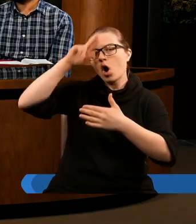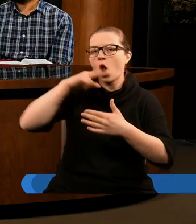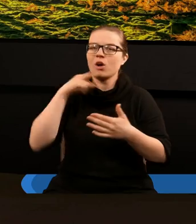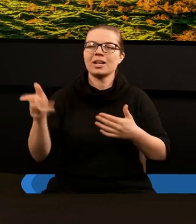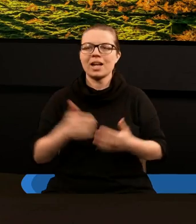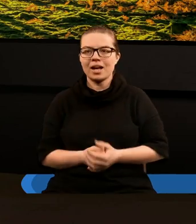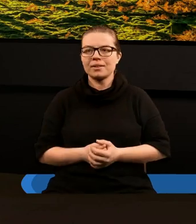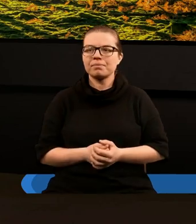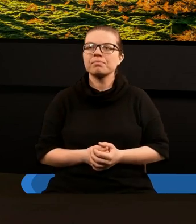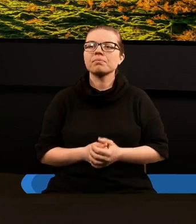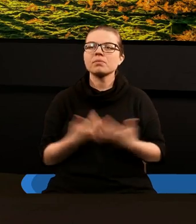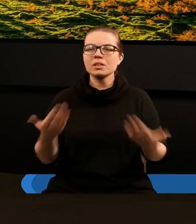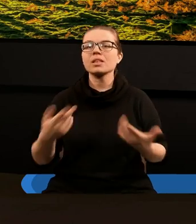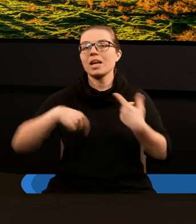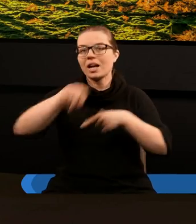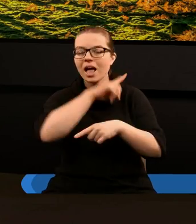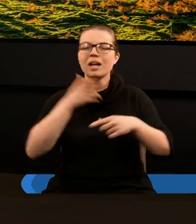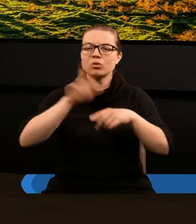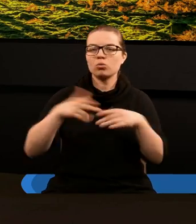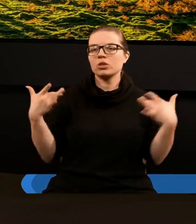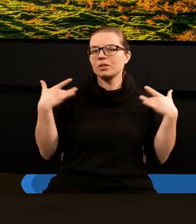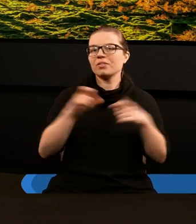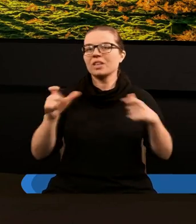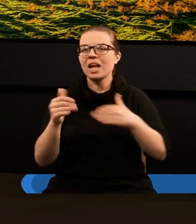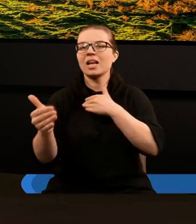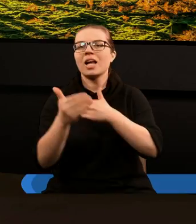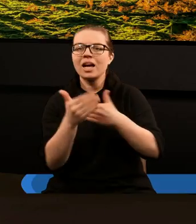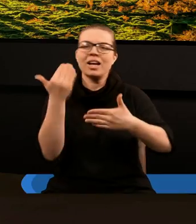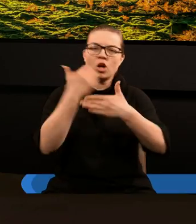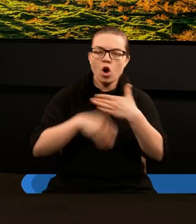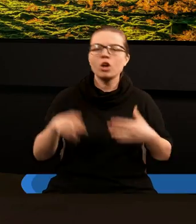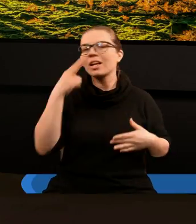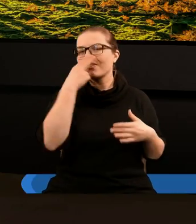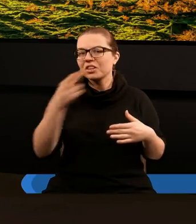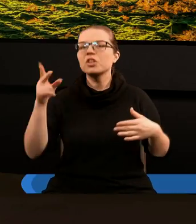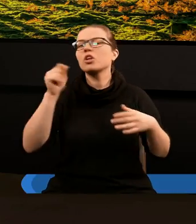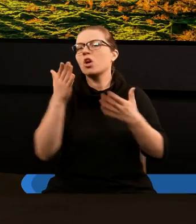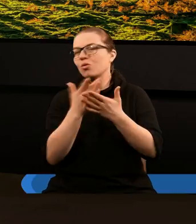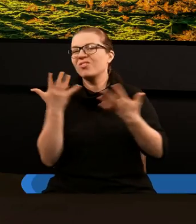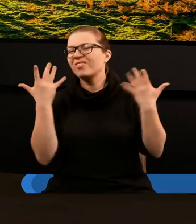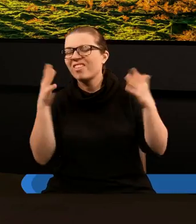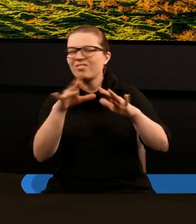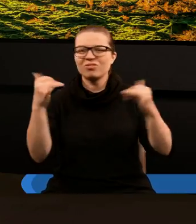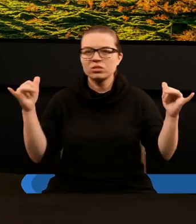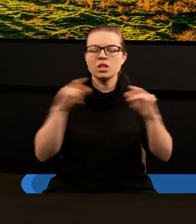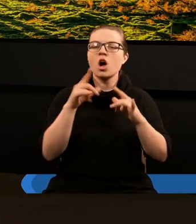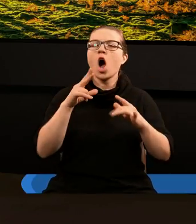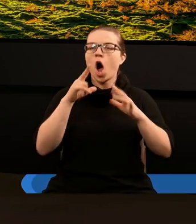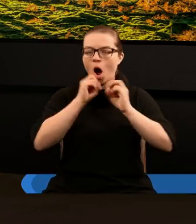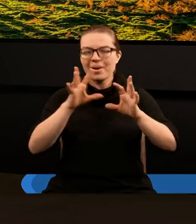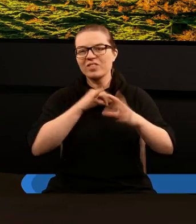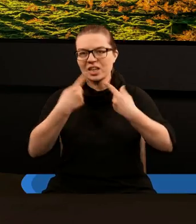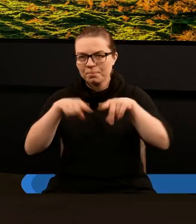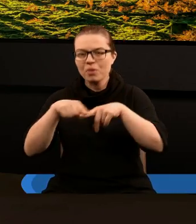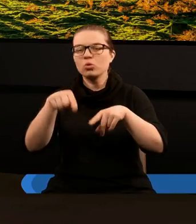A zatem dla nas, którzy żyjemy w czasach końca, którzy widzimy, że wiele już z tych opisów z objawienia się